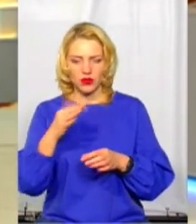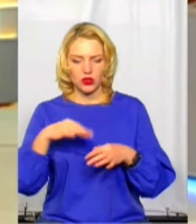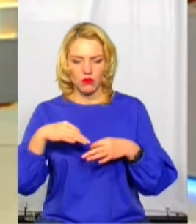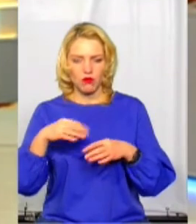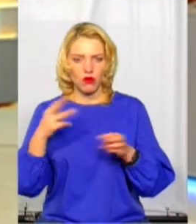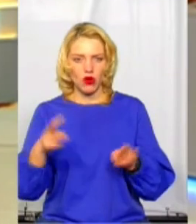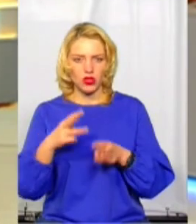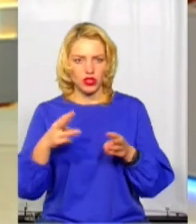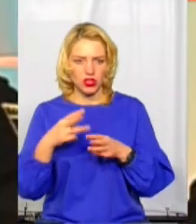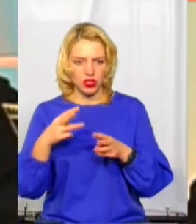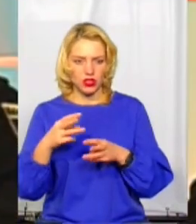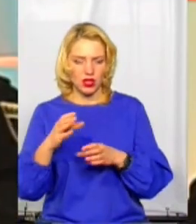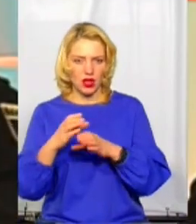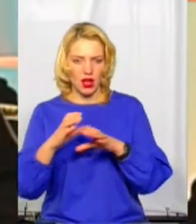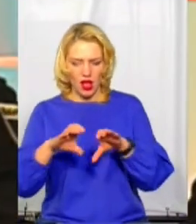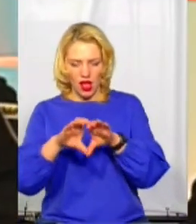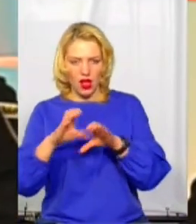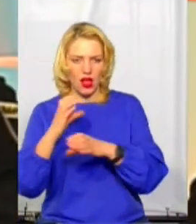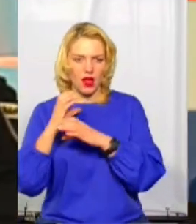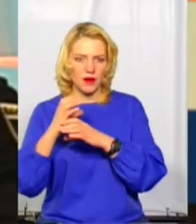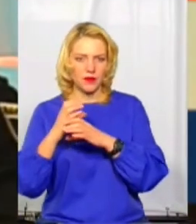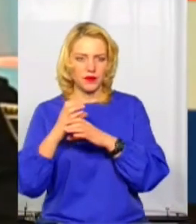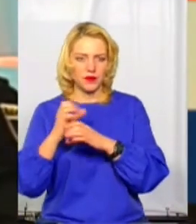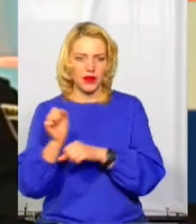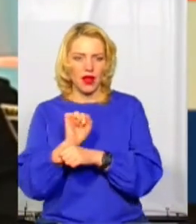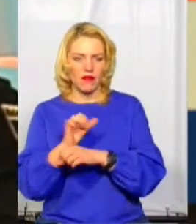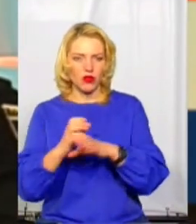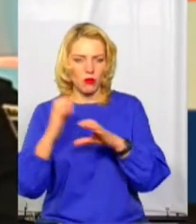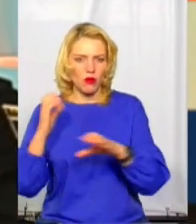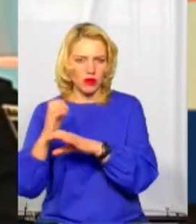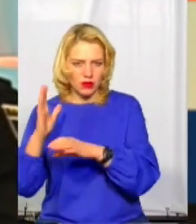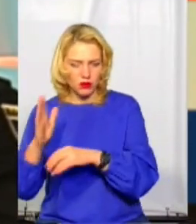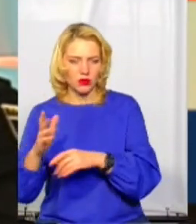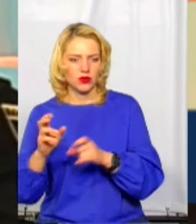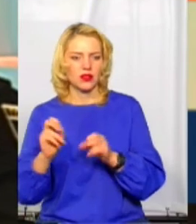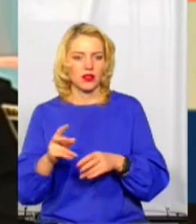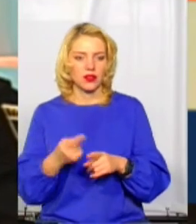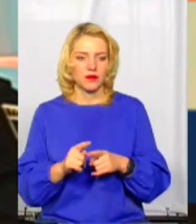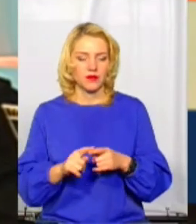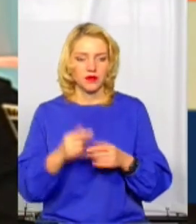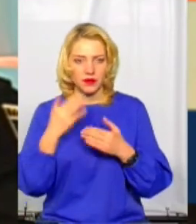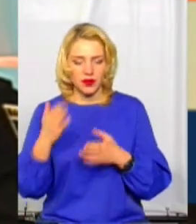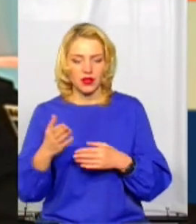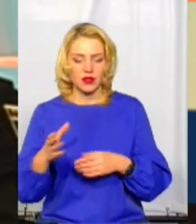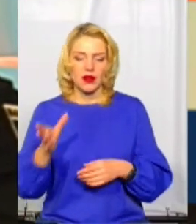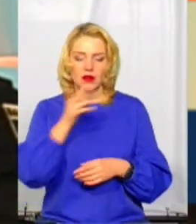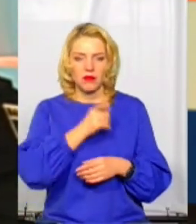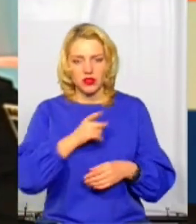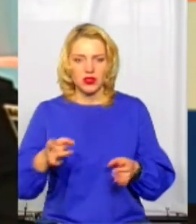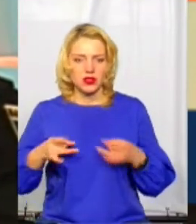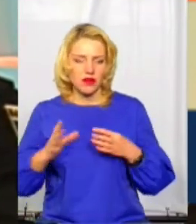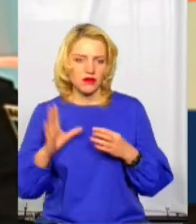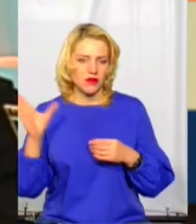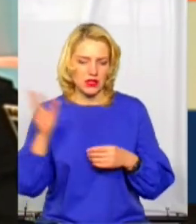Що значить чергування ДСНС у новорічні? Під час новорічних і різдвяних свят всі караули будуть посилені. Кількість